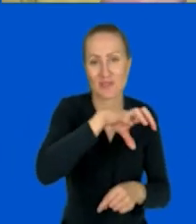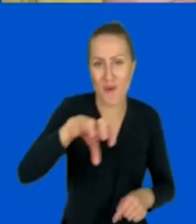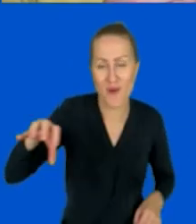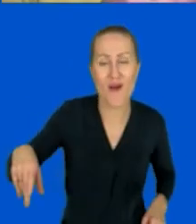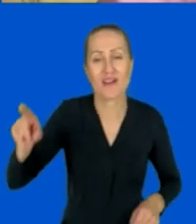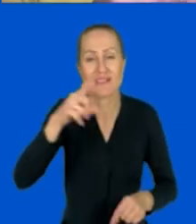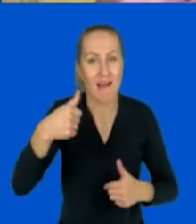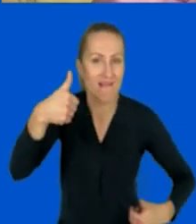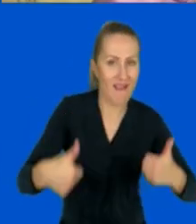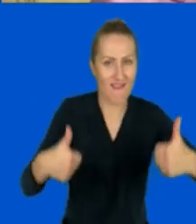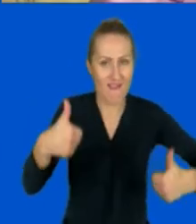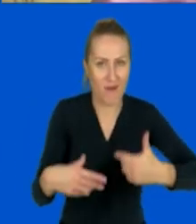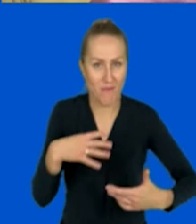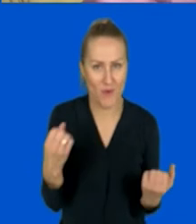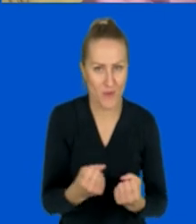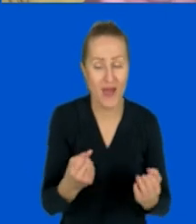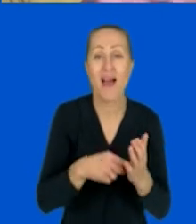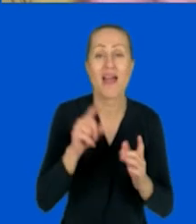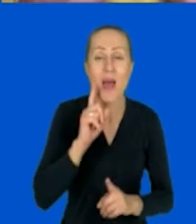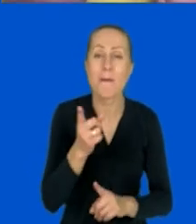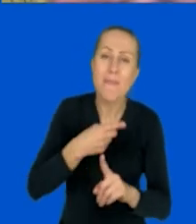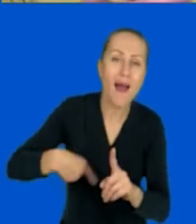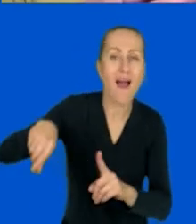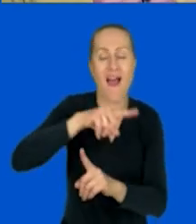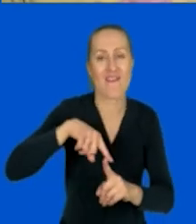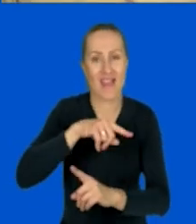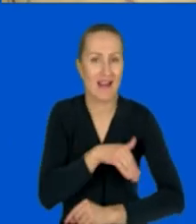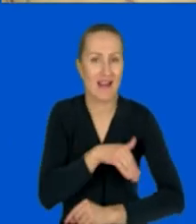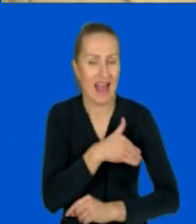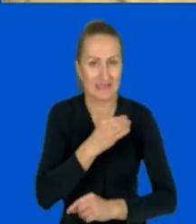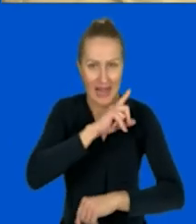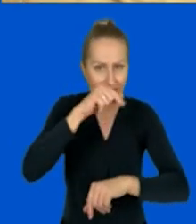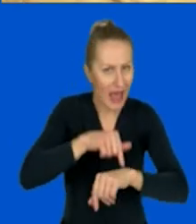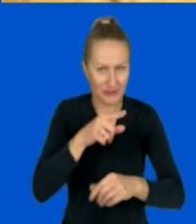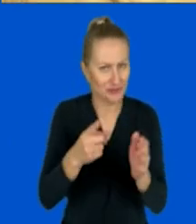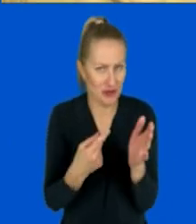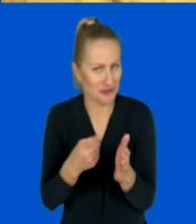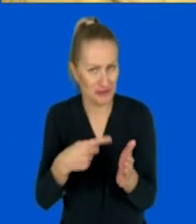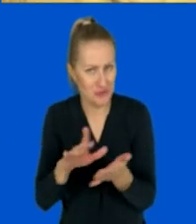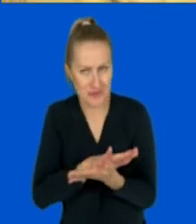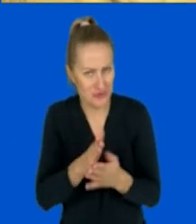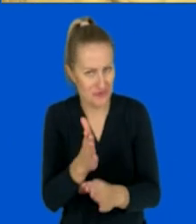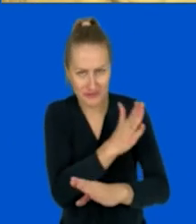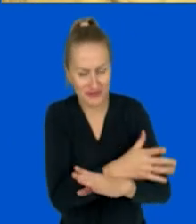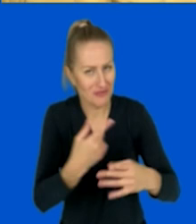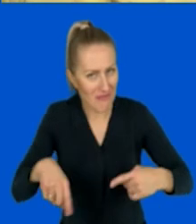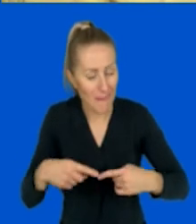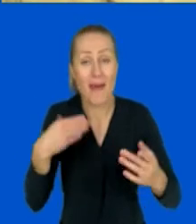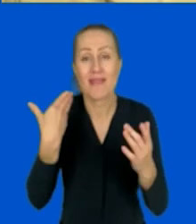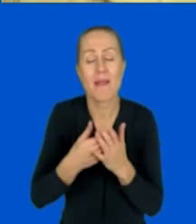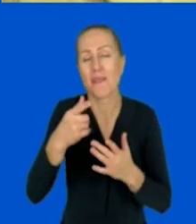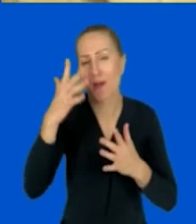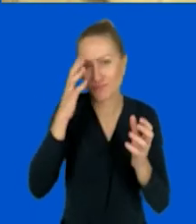rywalizowali, co w klasach tak często, w klasie podczas lekcji nie tak często się zdarzało wczesne. Więc to rozwiązanie jest